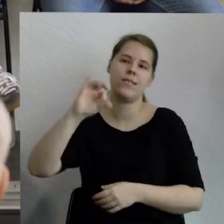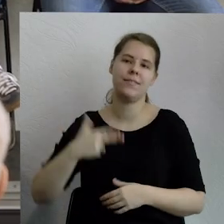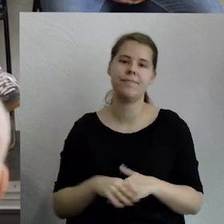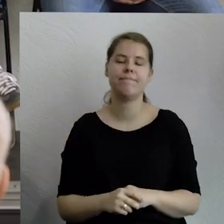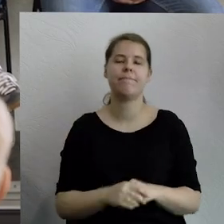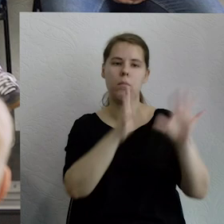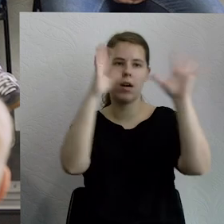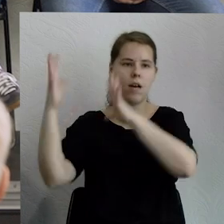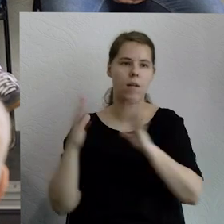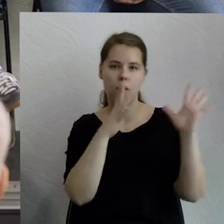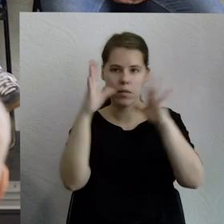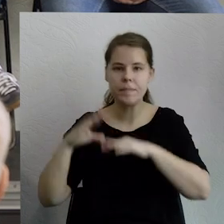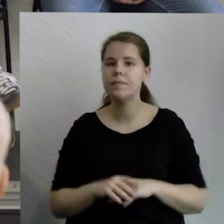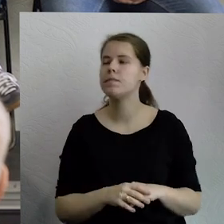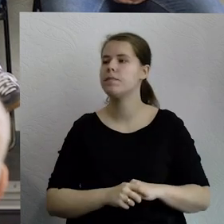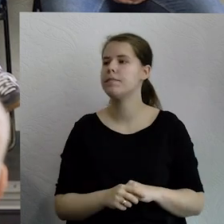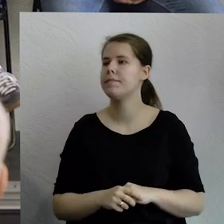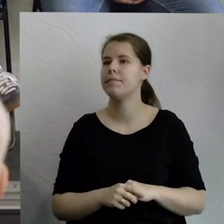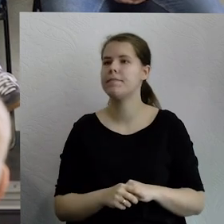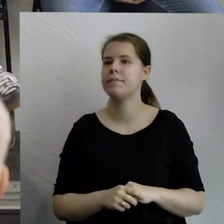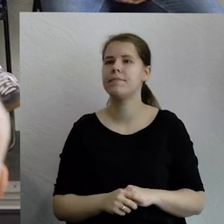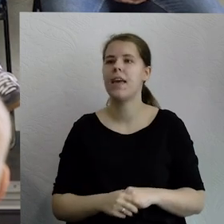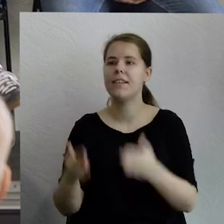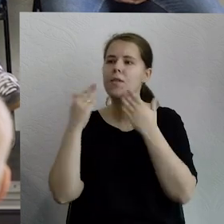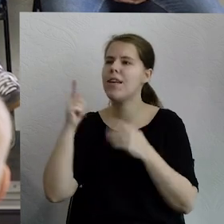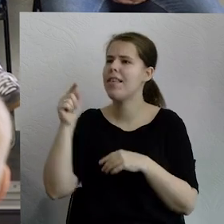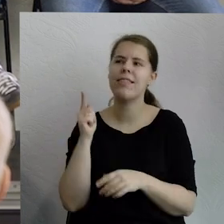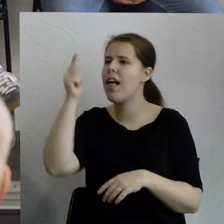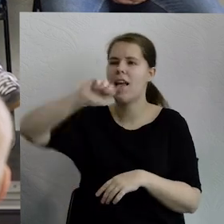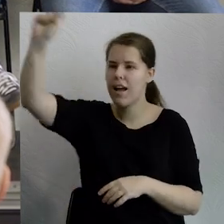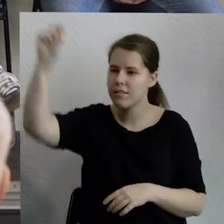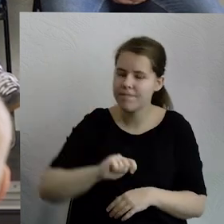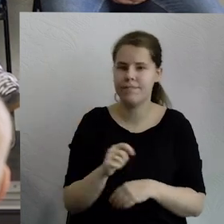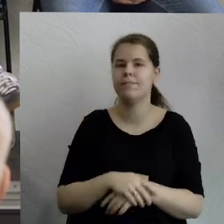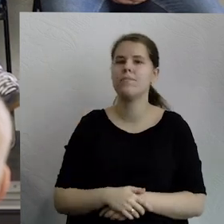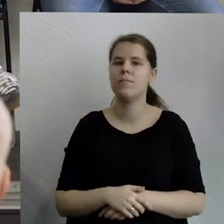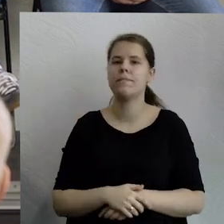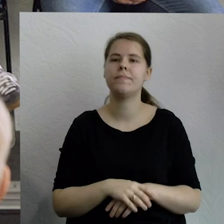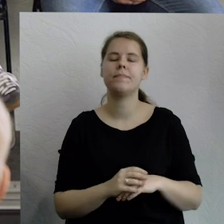Brawo. I też dziękuję za przyjazd z daleka, długą podróż.